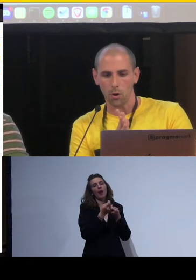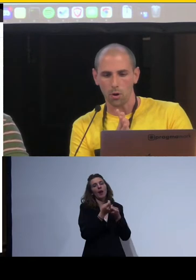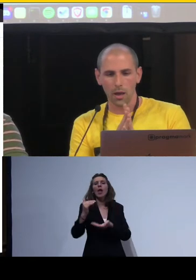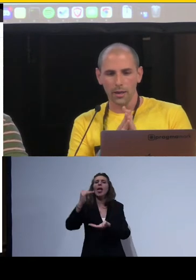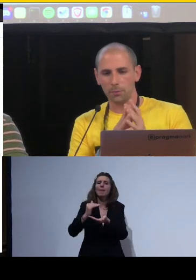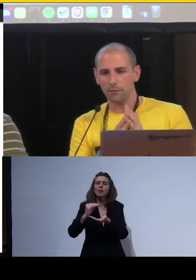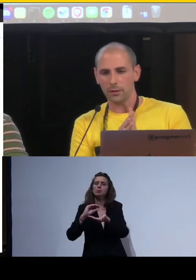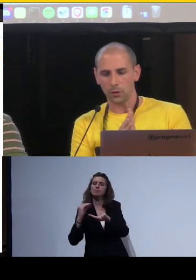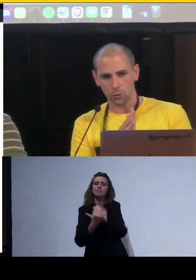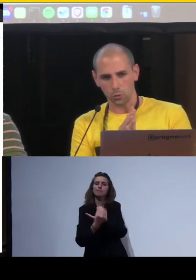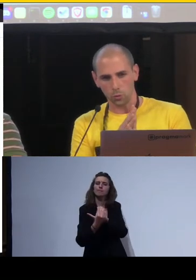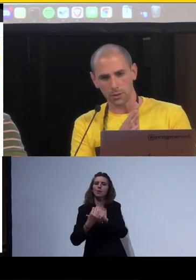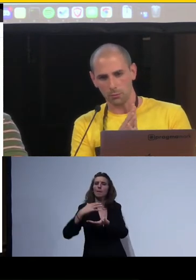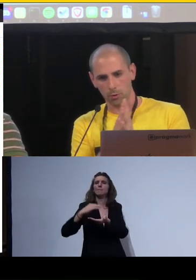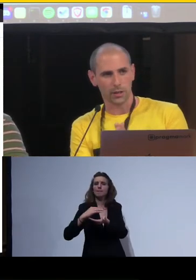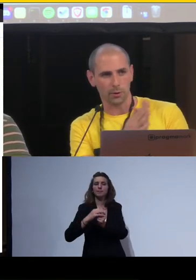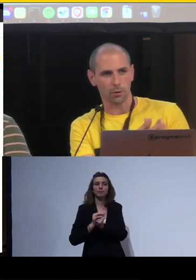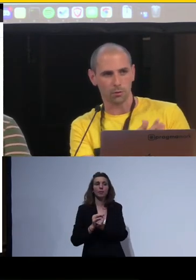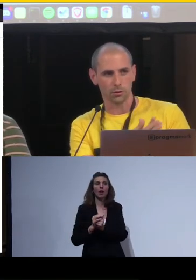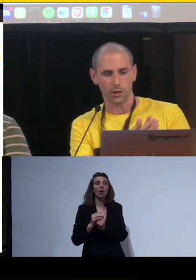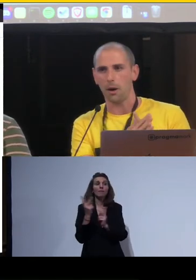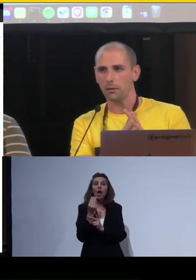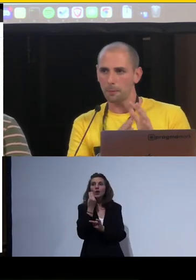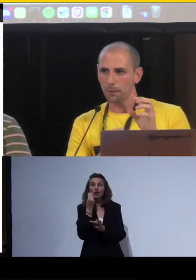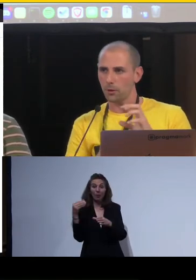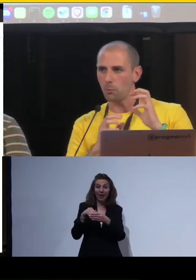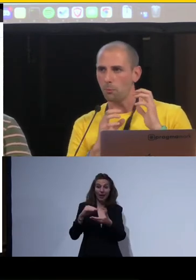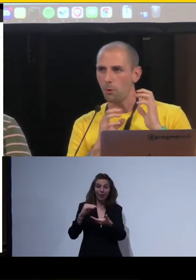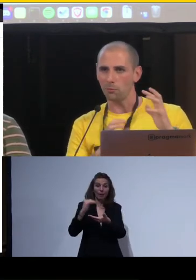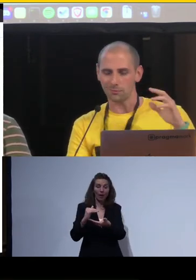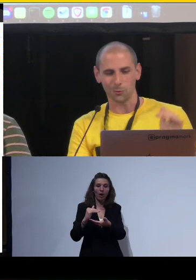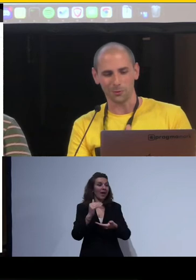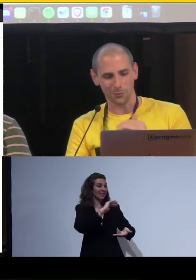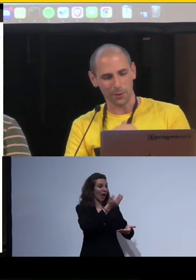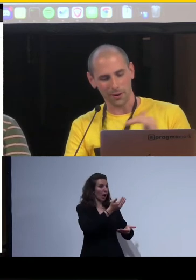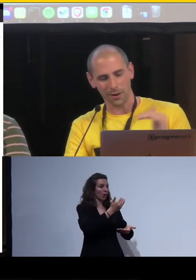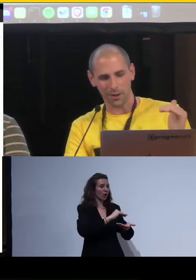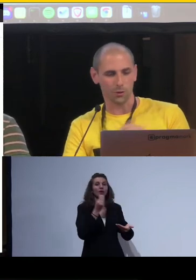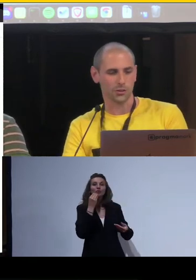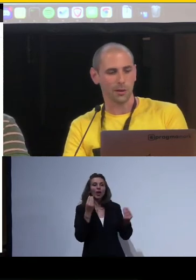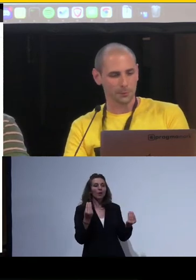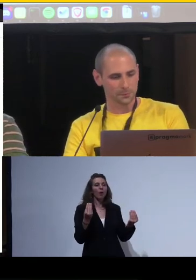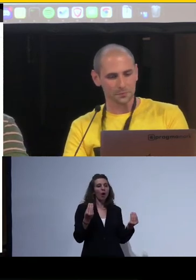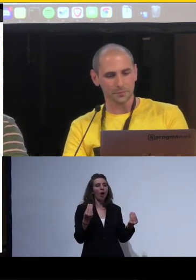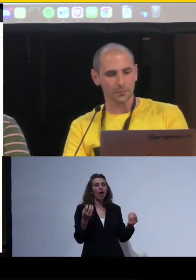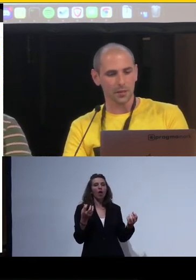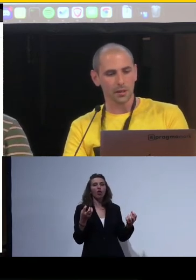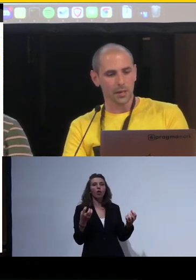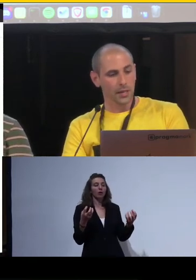come il cibo, implica il fatto che tu quel cibo lo conservi bene o lo conservi male. Questo è un po' un parallelo, diciamo.